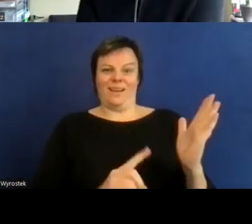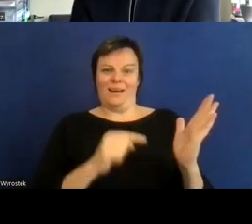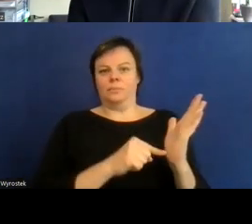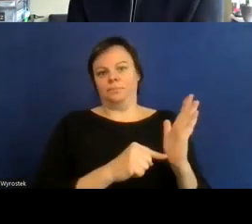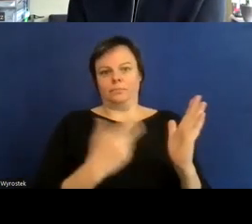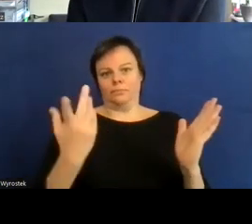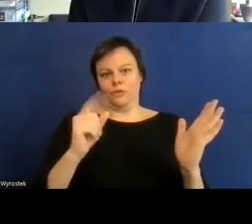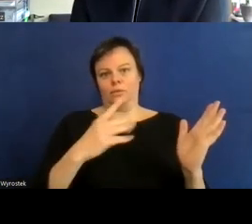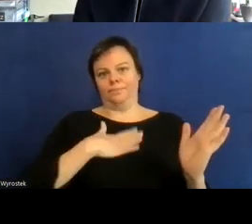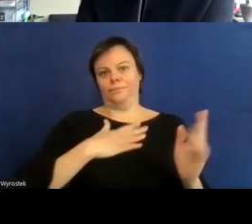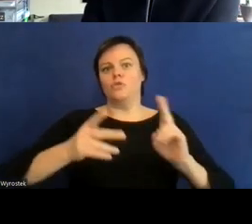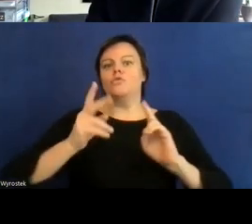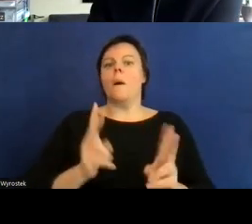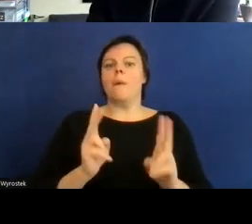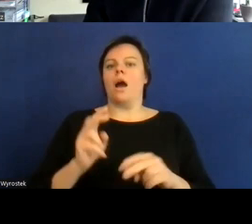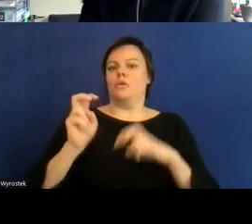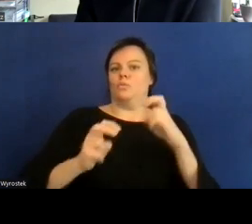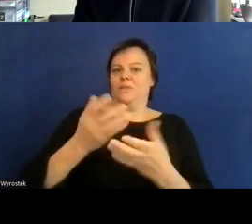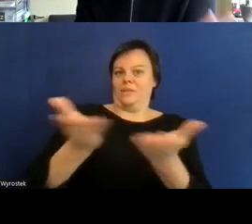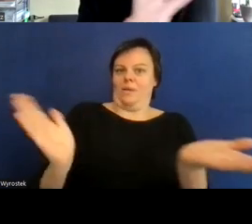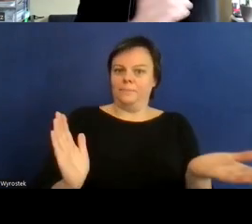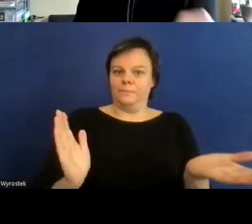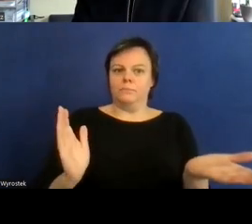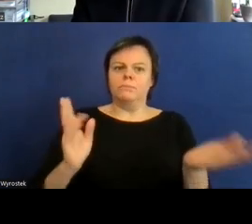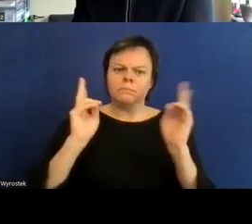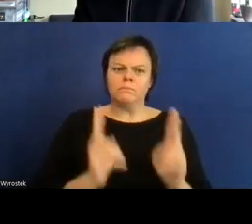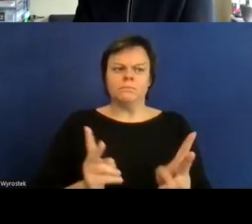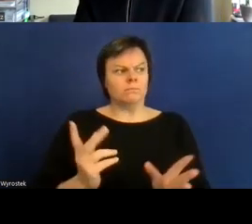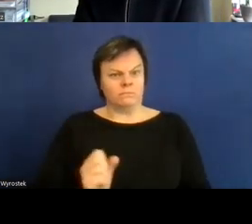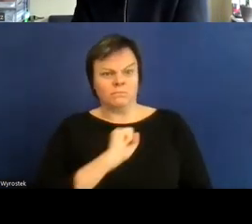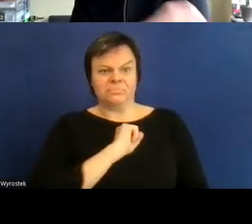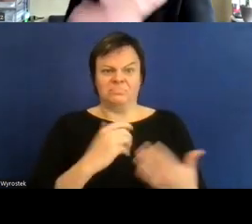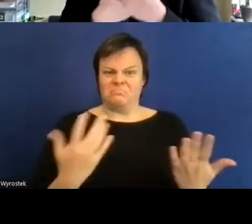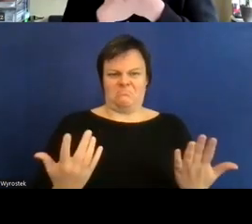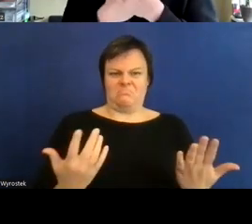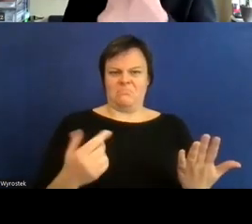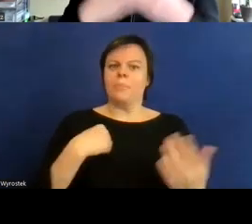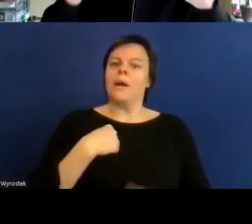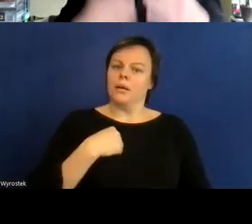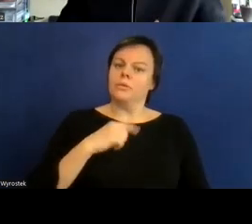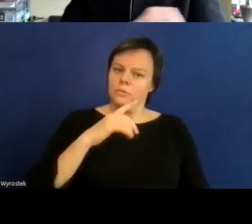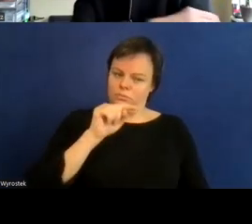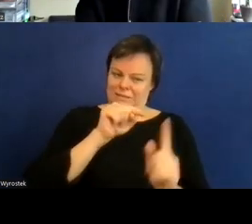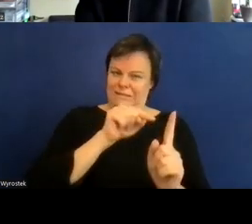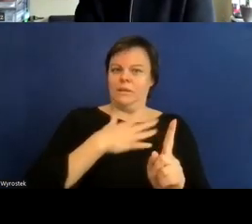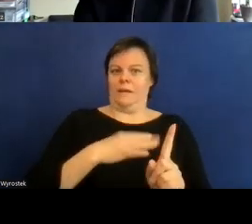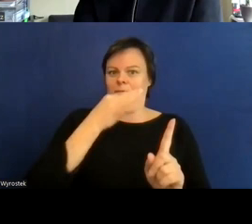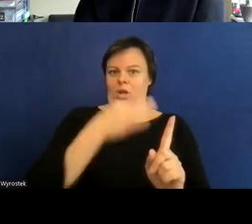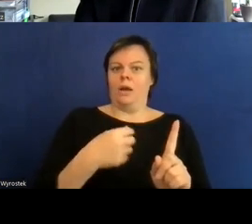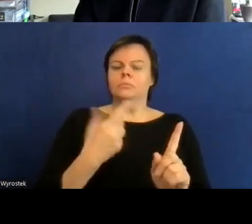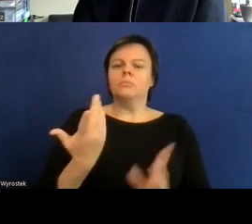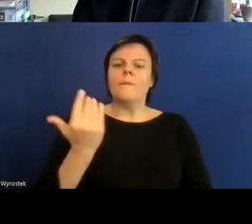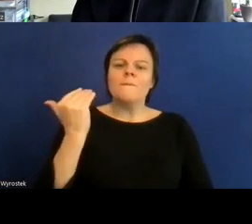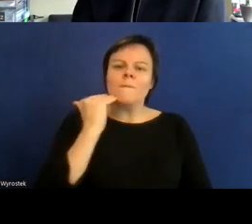einem bus gefahren und vielleicht erinnern sie sich an ihre kindheit busse hatten also zumindest in meiner kindheit noch in den